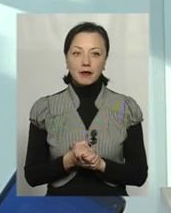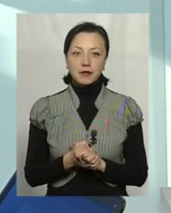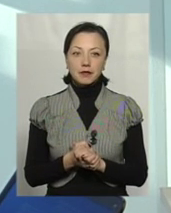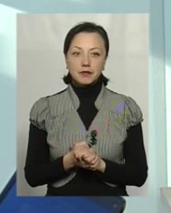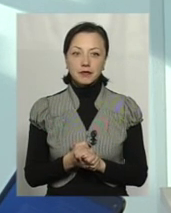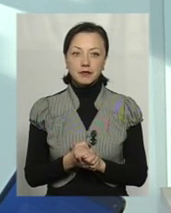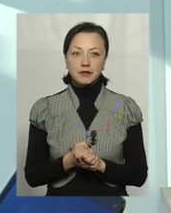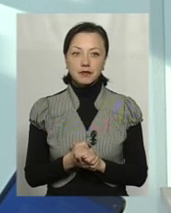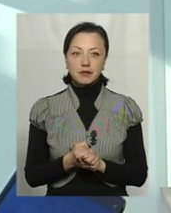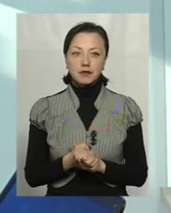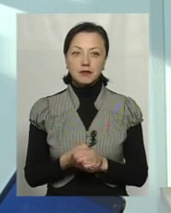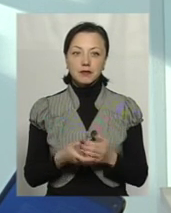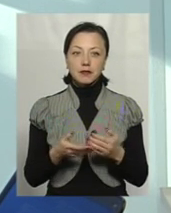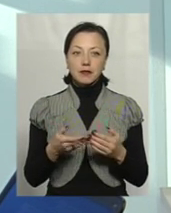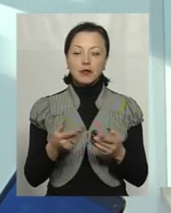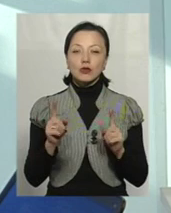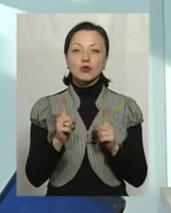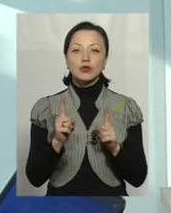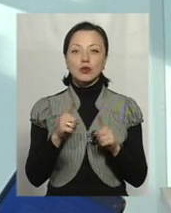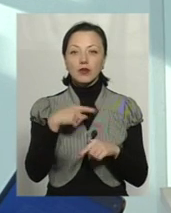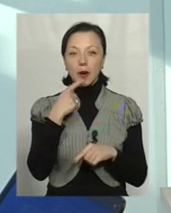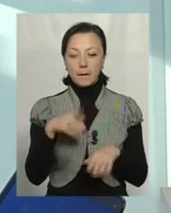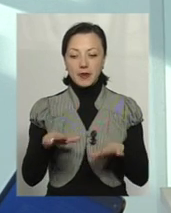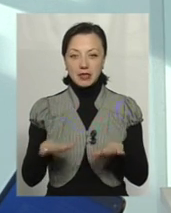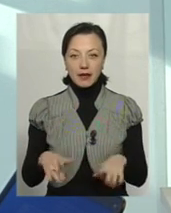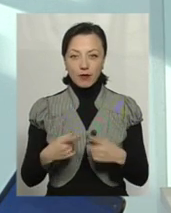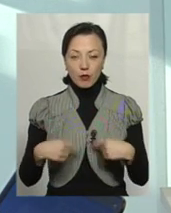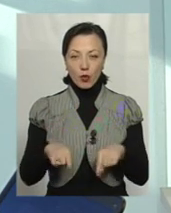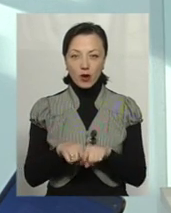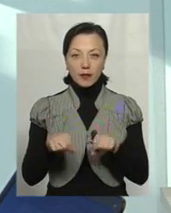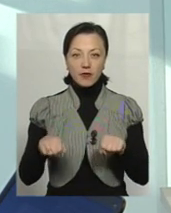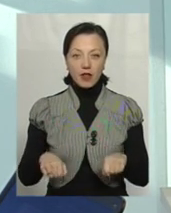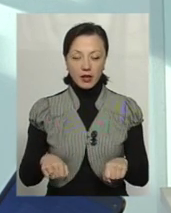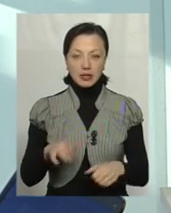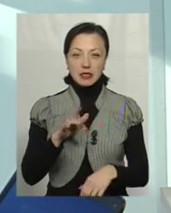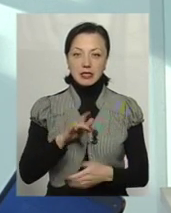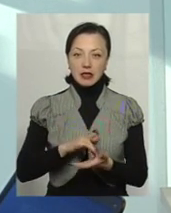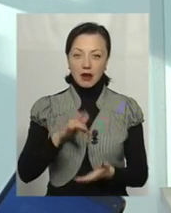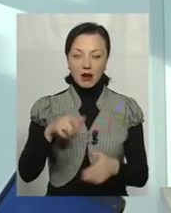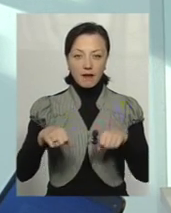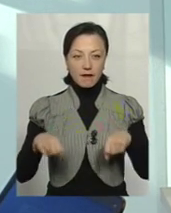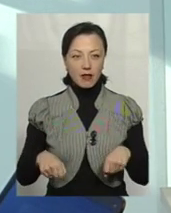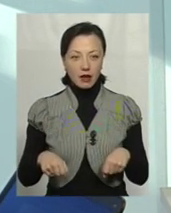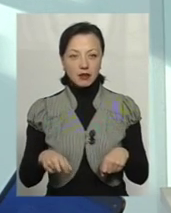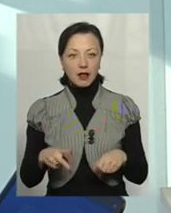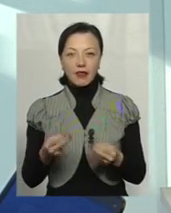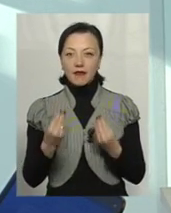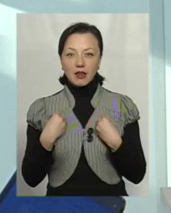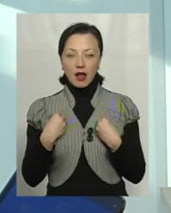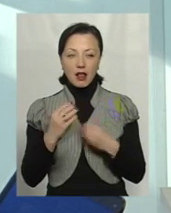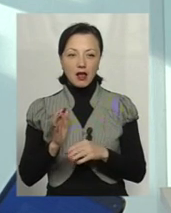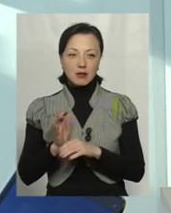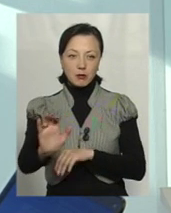Перше, нам місцевим органам влади, центральна влада, я би навіть сказав, не віддала, а